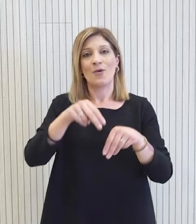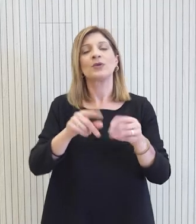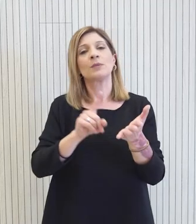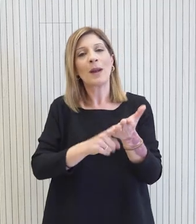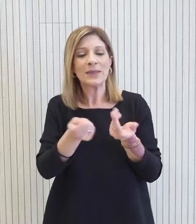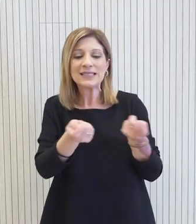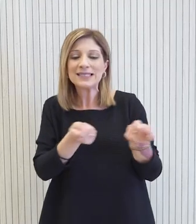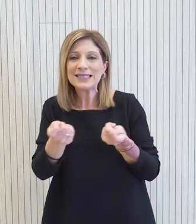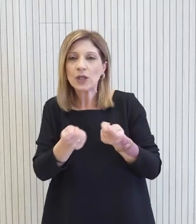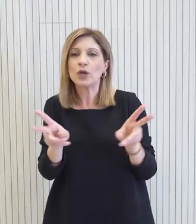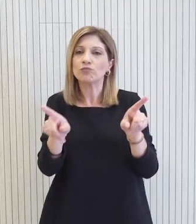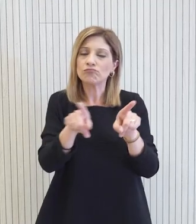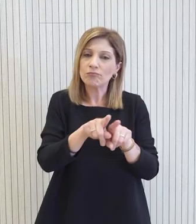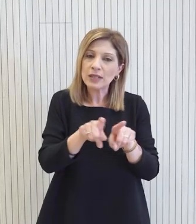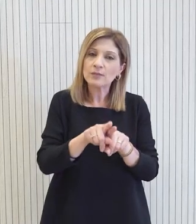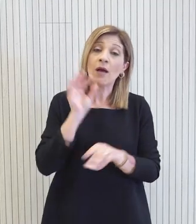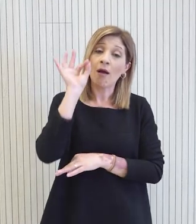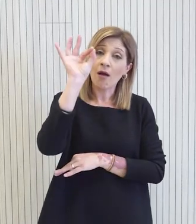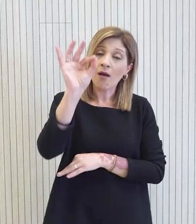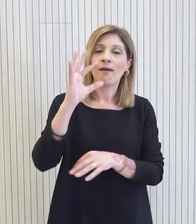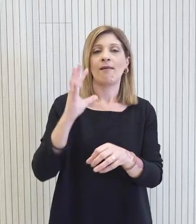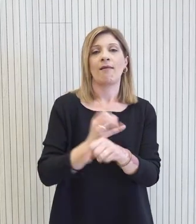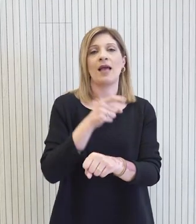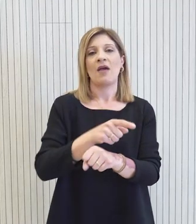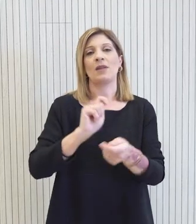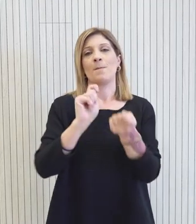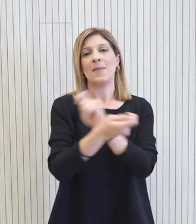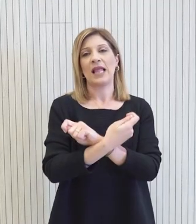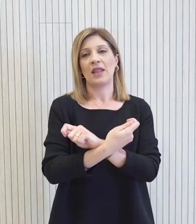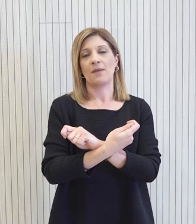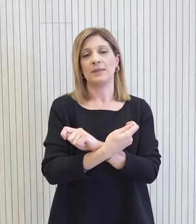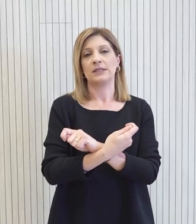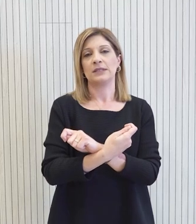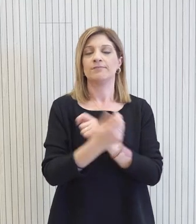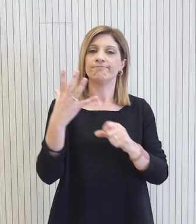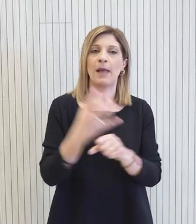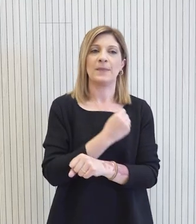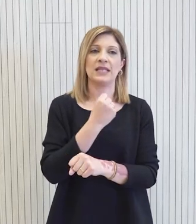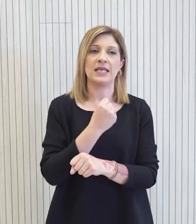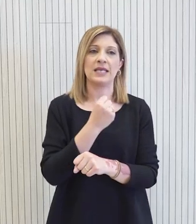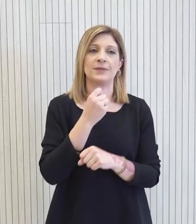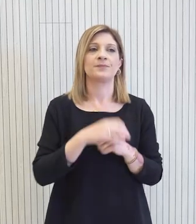απαραίτητος συντονισμός ούτως ώστε ναι να φτάσουμε στην υλοποίηση της μεταρρύθμισης με την μεγαλύτερη δυνατή επιτυχία.